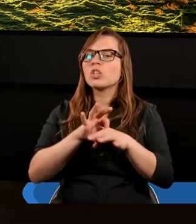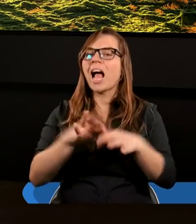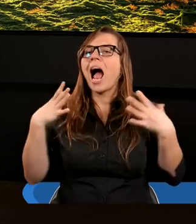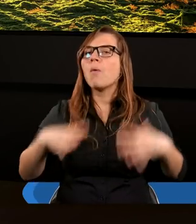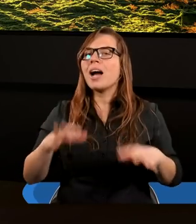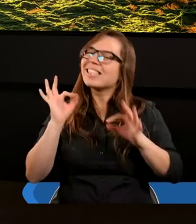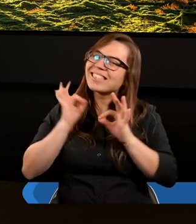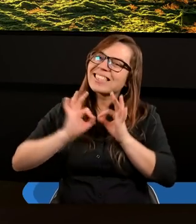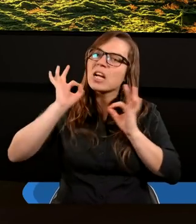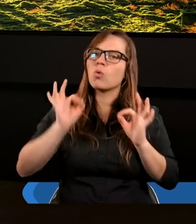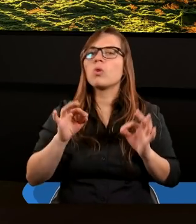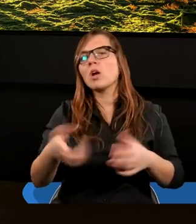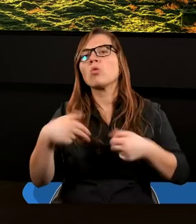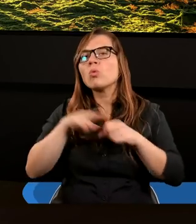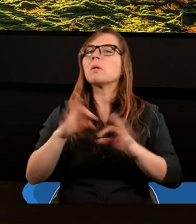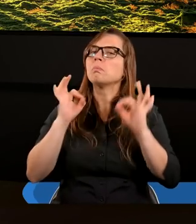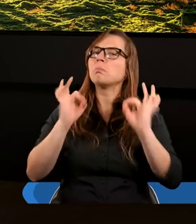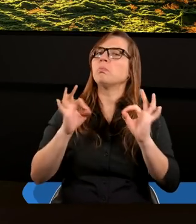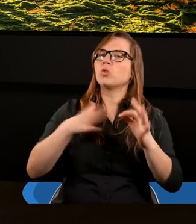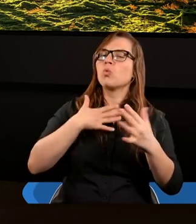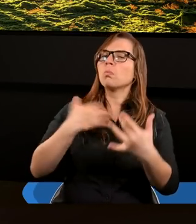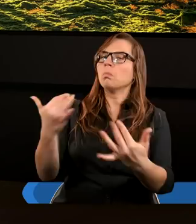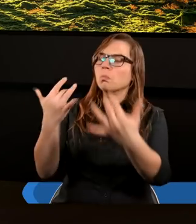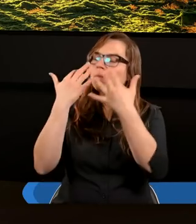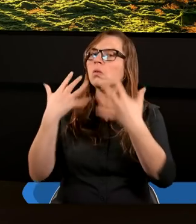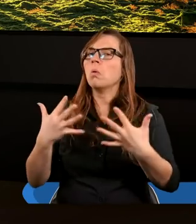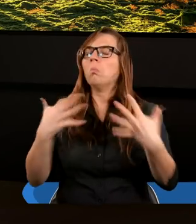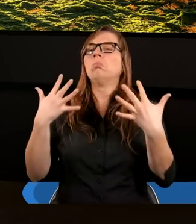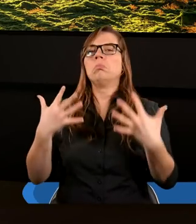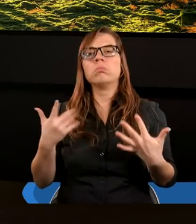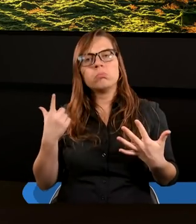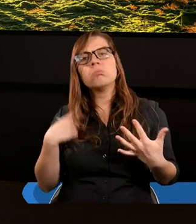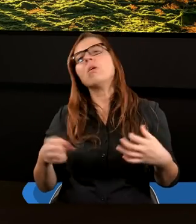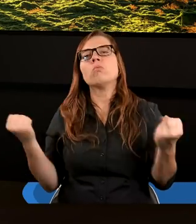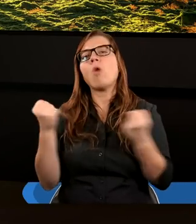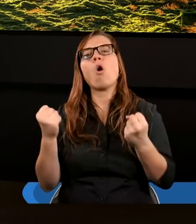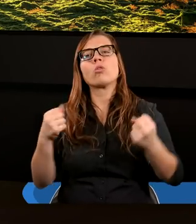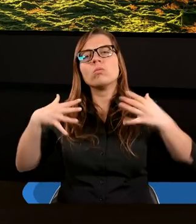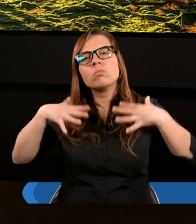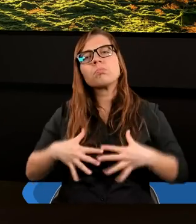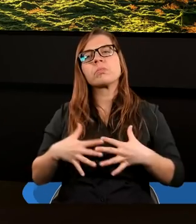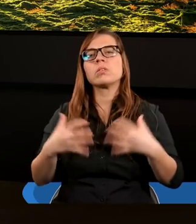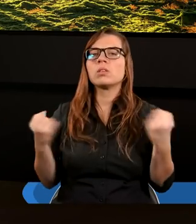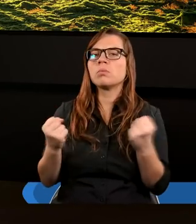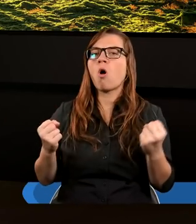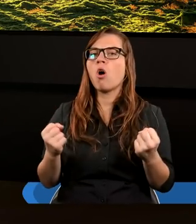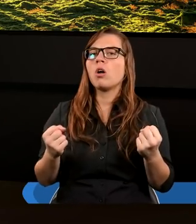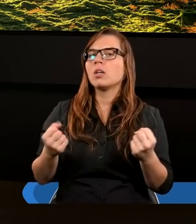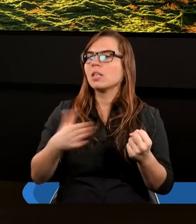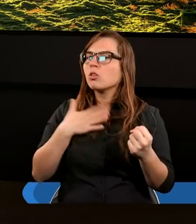które najbardziej do was przemawiają lub które też w jakiś taki sposób szczególny